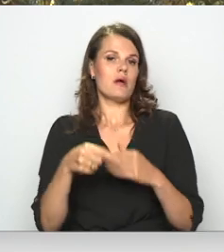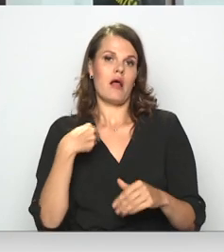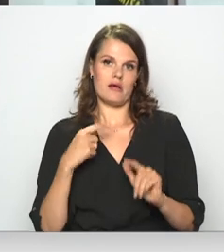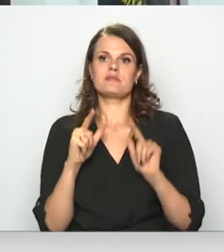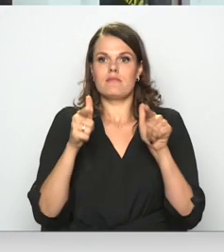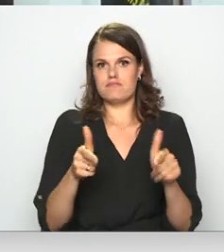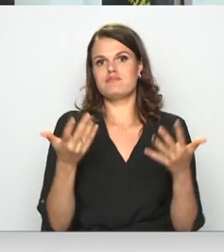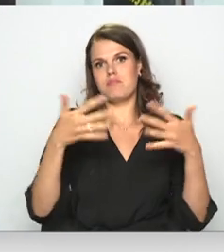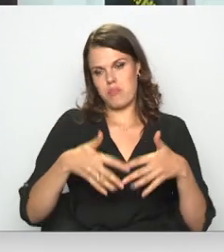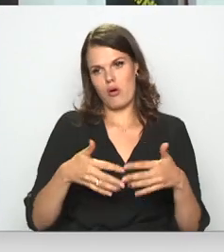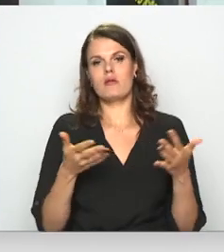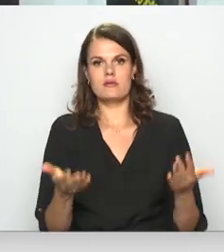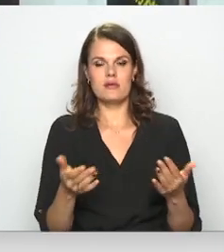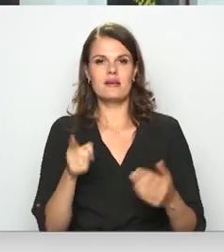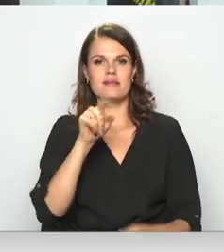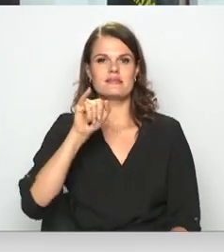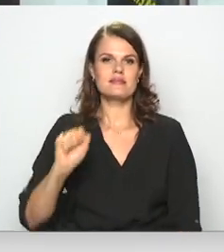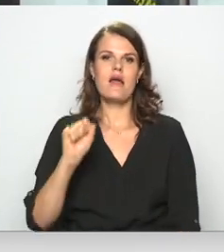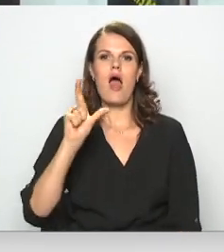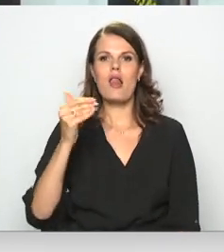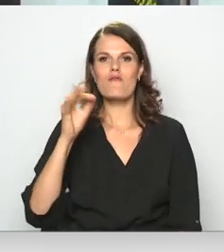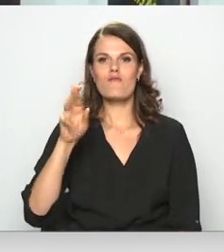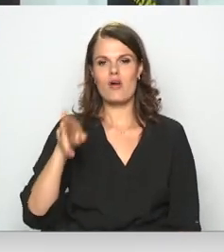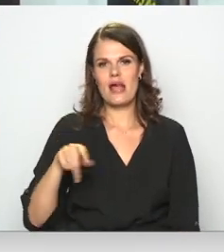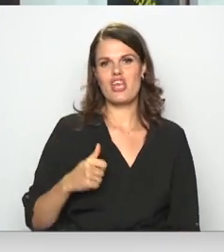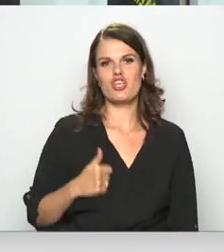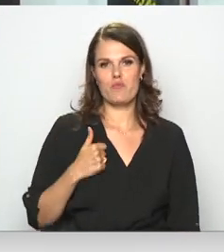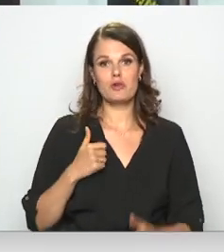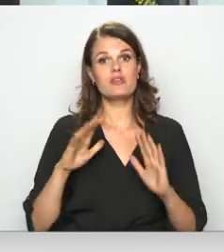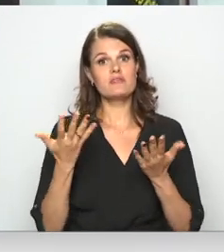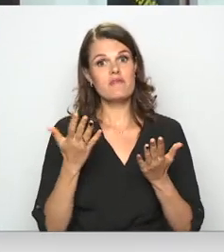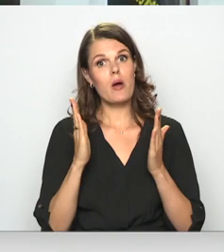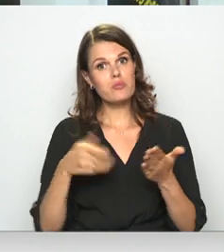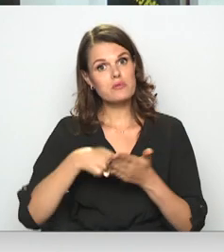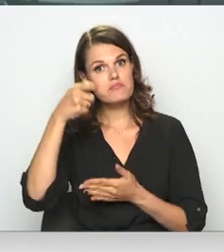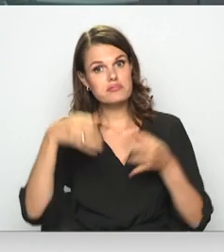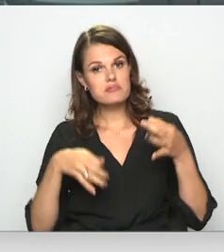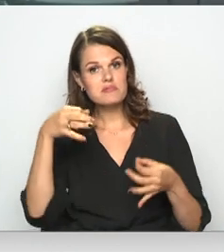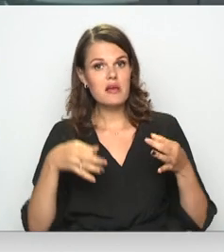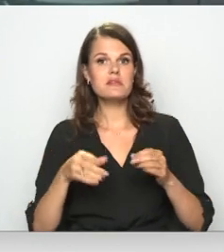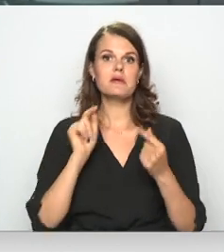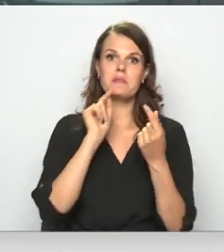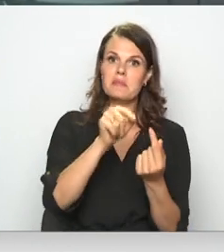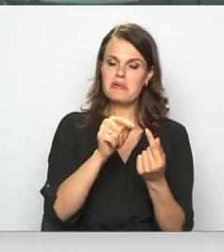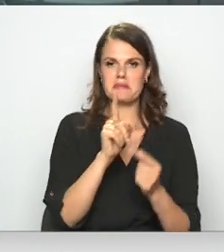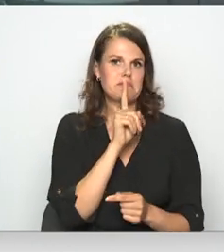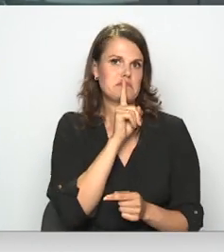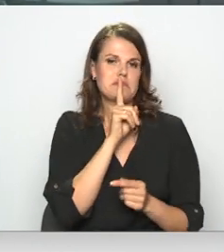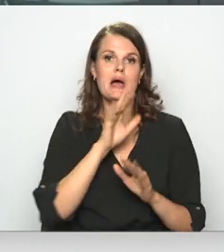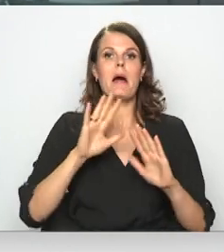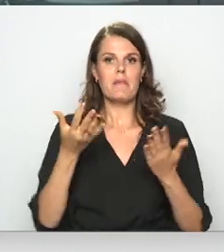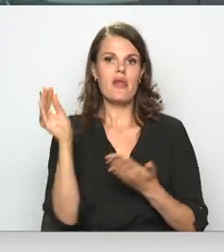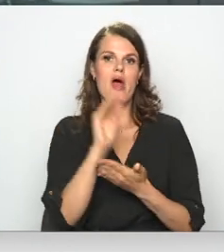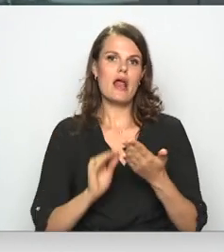politikā. Sijā Alfor, kas ir spēļu zāles īpašnieks, par to vai gatavojas pārsūdzēt domas lēmumu, atbildu nesniedz. Bet